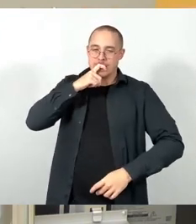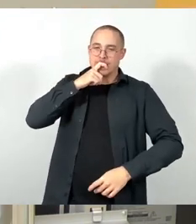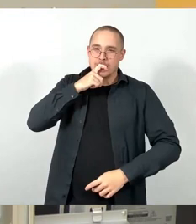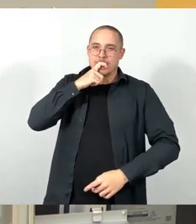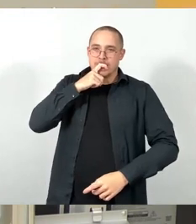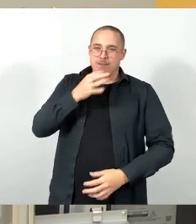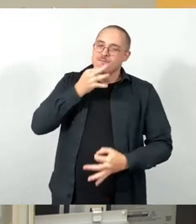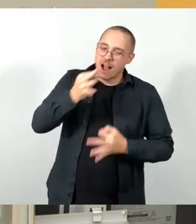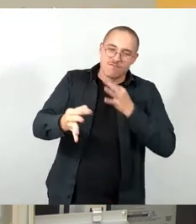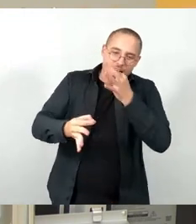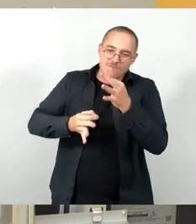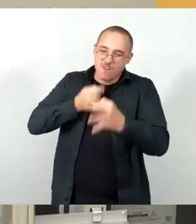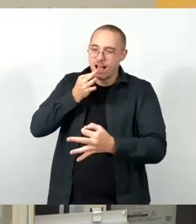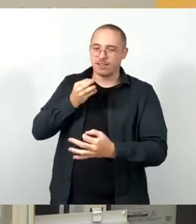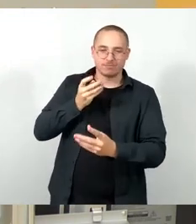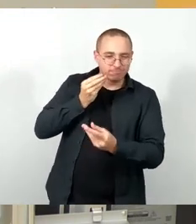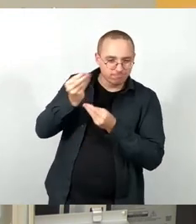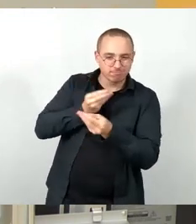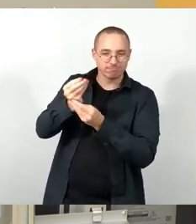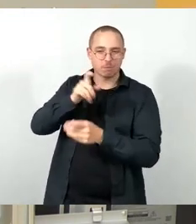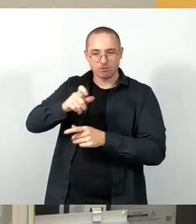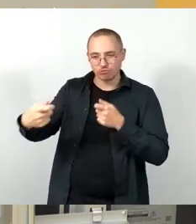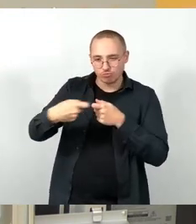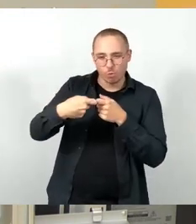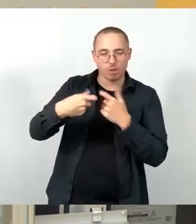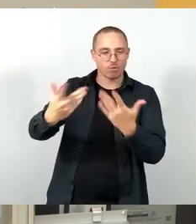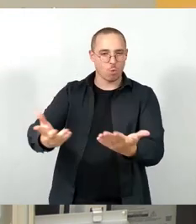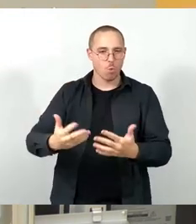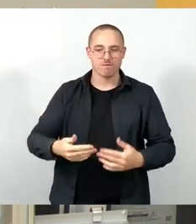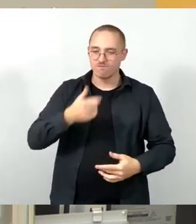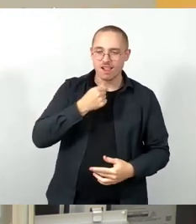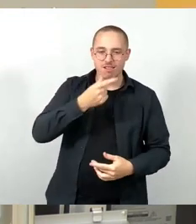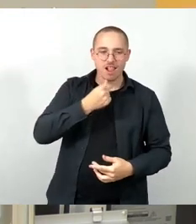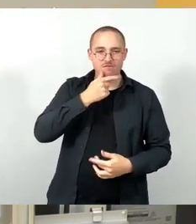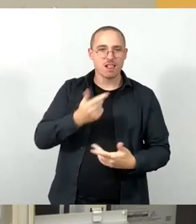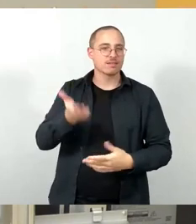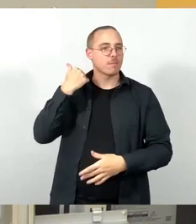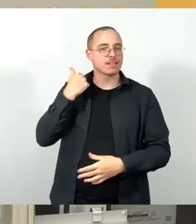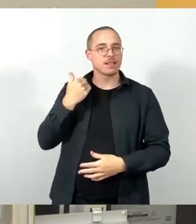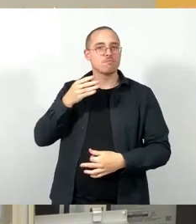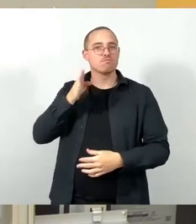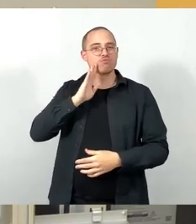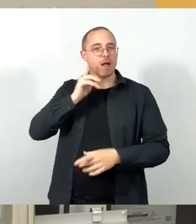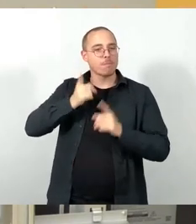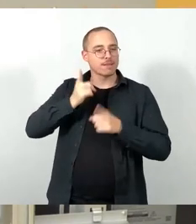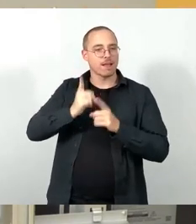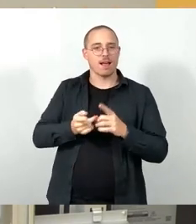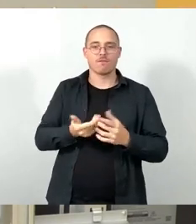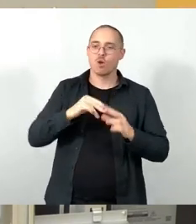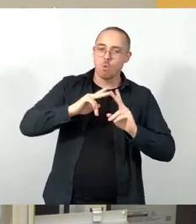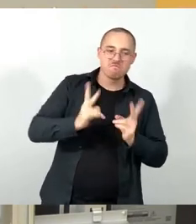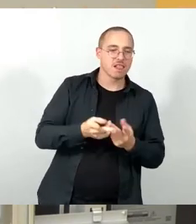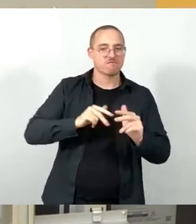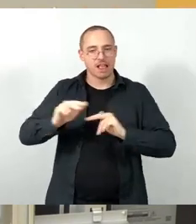mit Leuten geredet, bei der Bürgermeisterin und damals dem anderen Umweltverkehrsbürgermeister und so weiter und so fort.